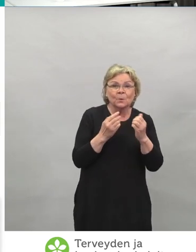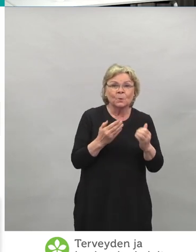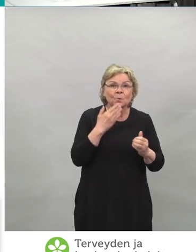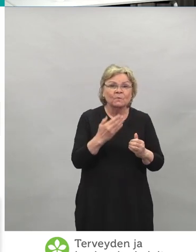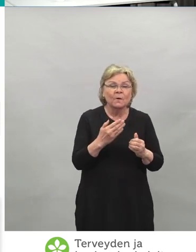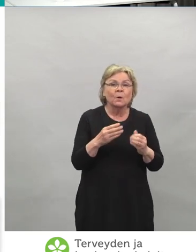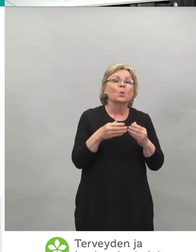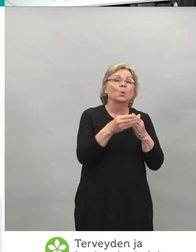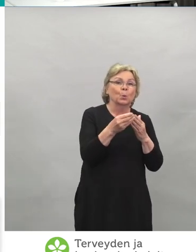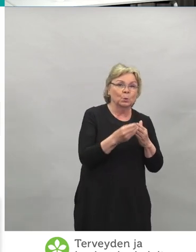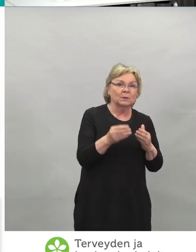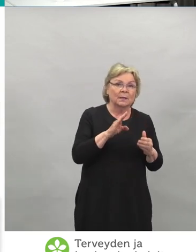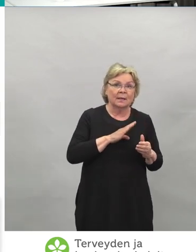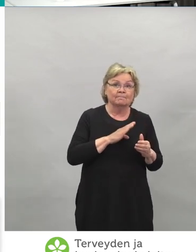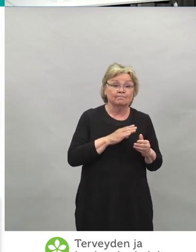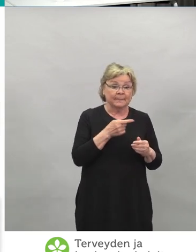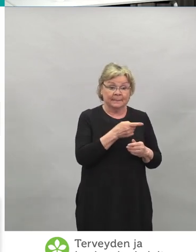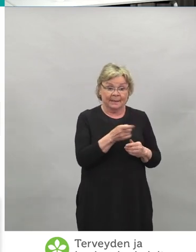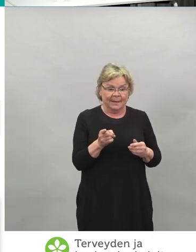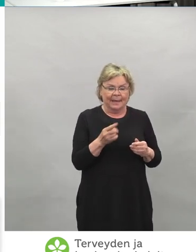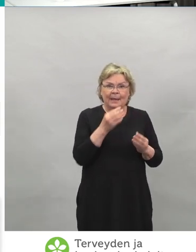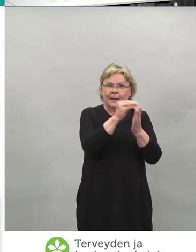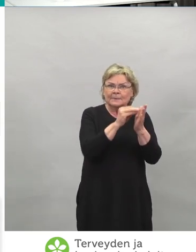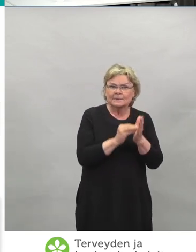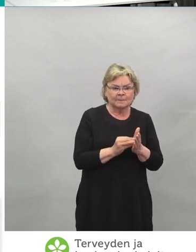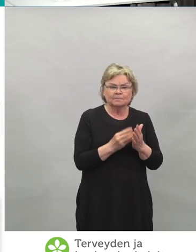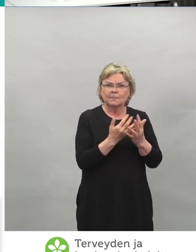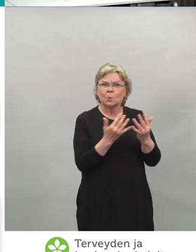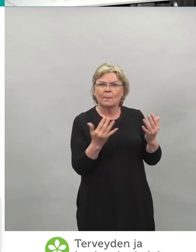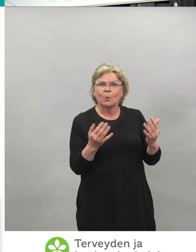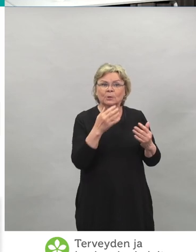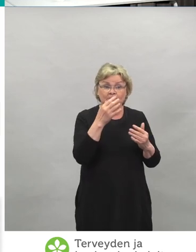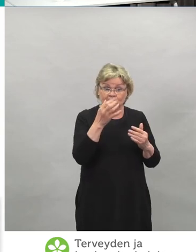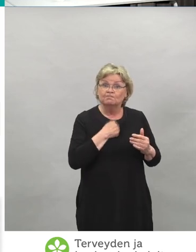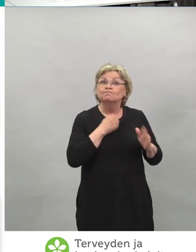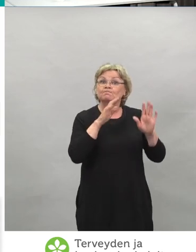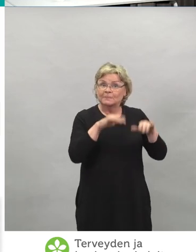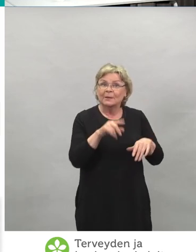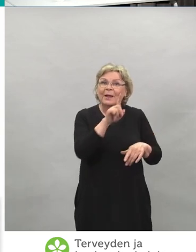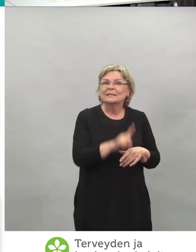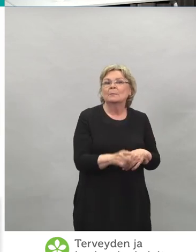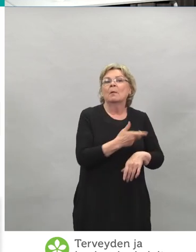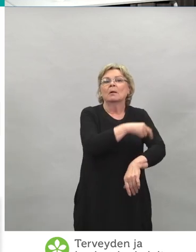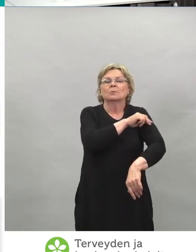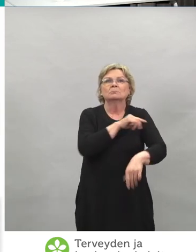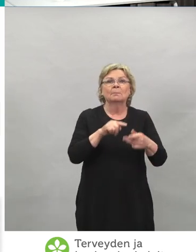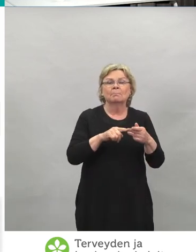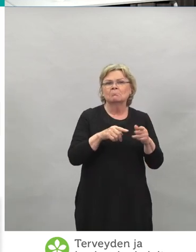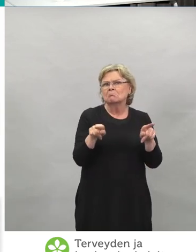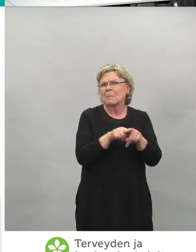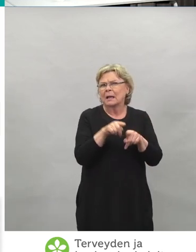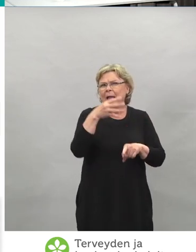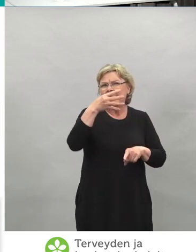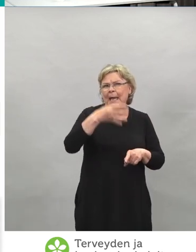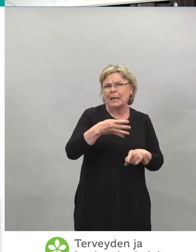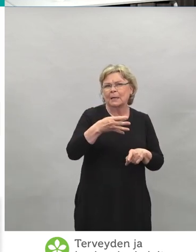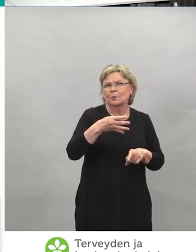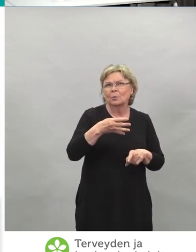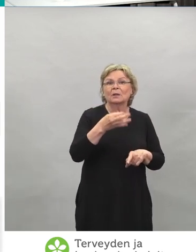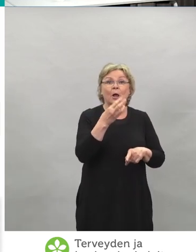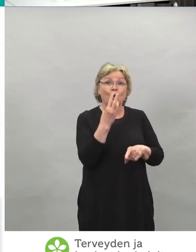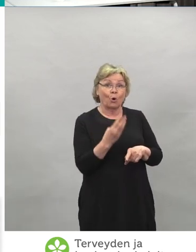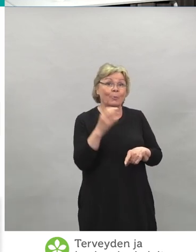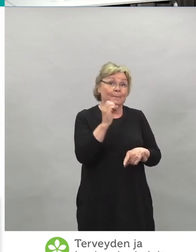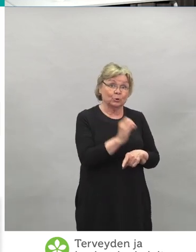että ensimmäisen annoksen saaneita on koko väestöstä jo melkein 43 prosenttia. Ykkösannoksia on